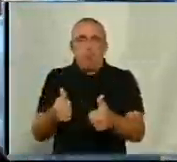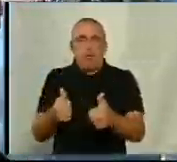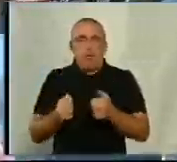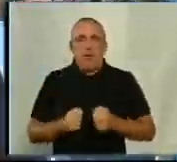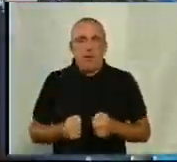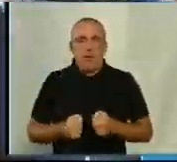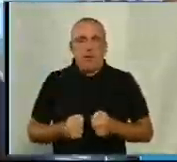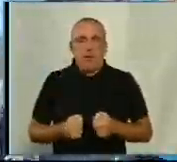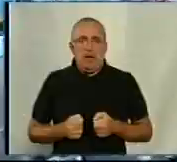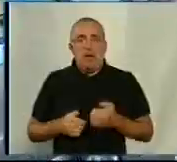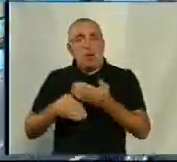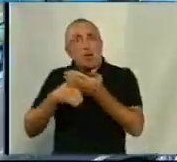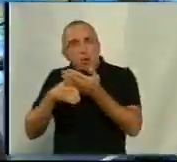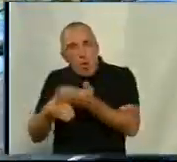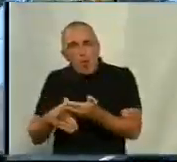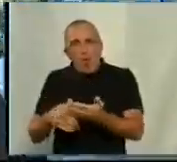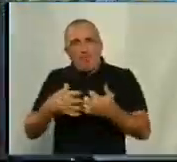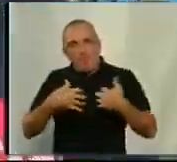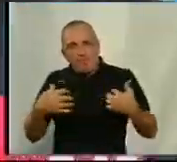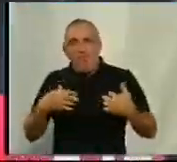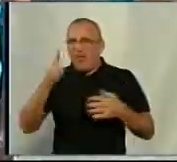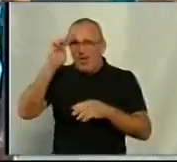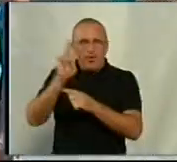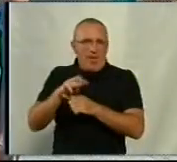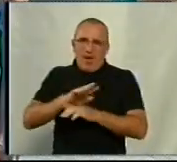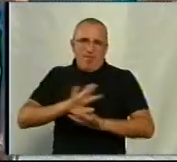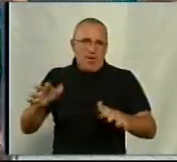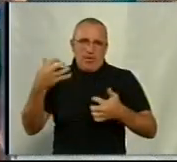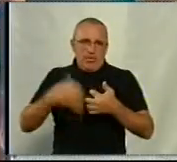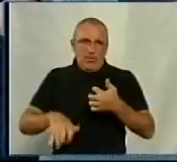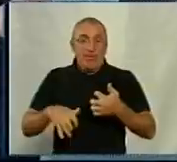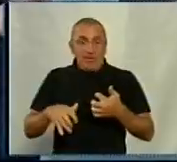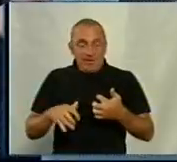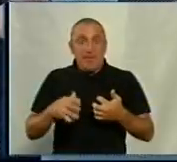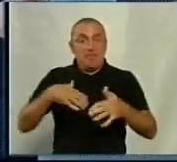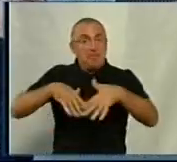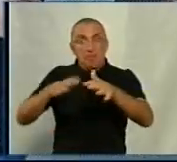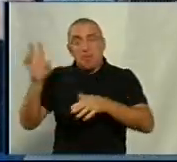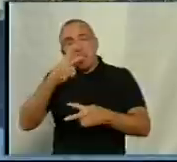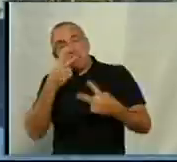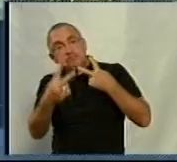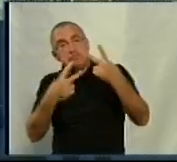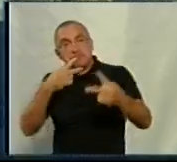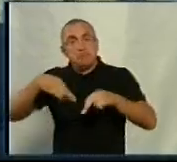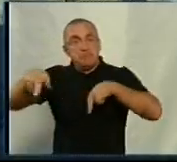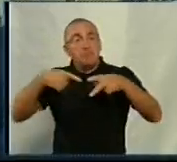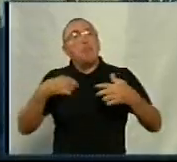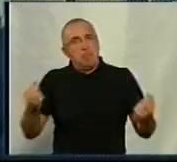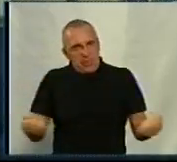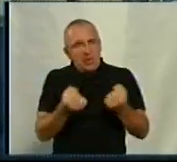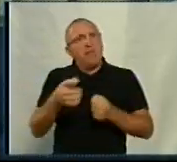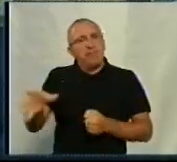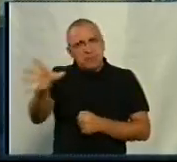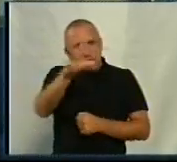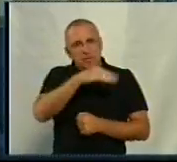допомагали їм, не були байдужими. Вздовж вулиці на марш дивляться перехожі. Ми підтримуємо всіх,